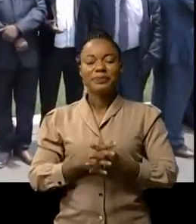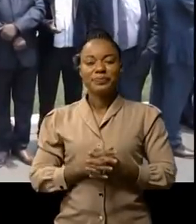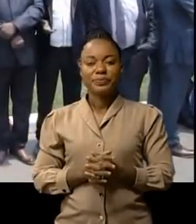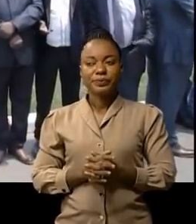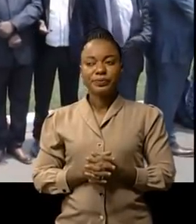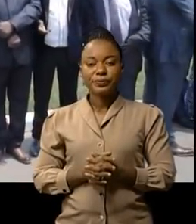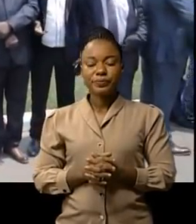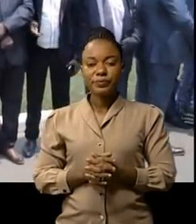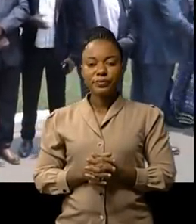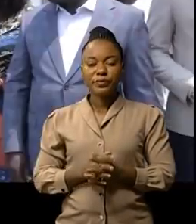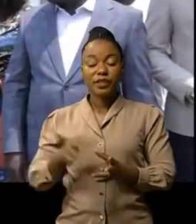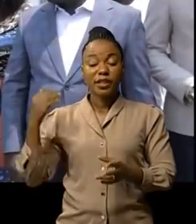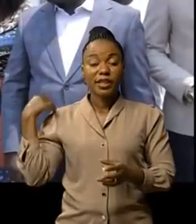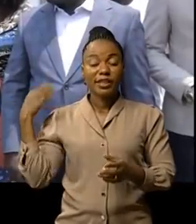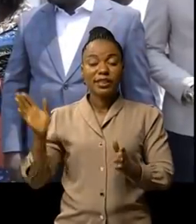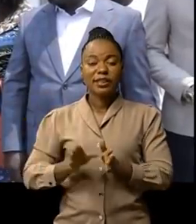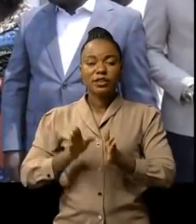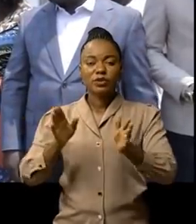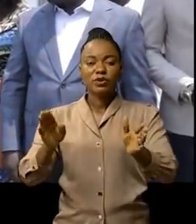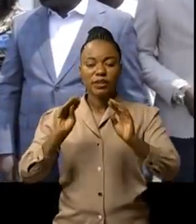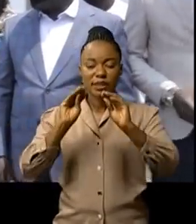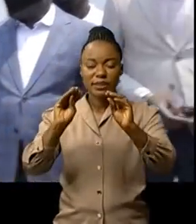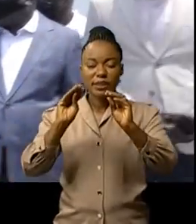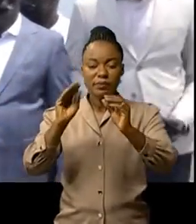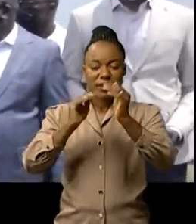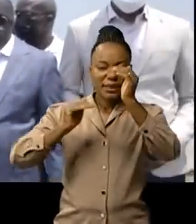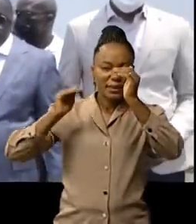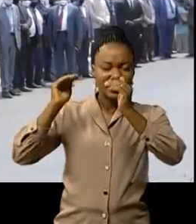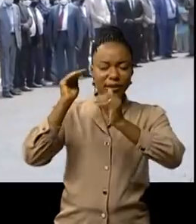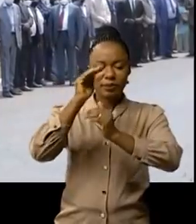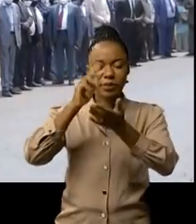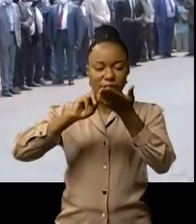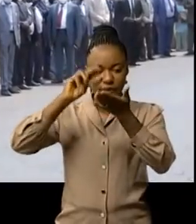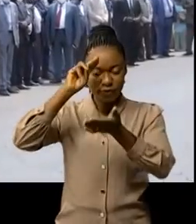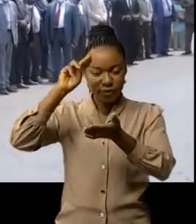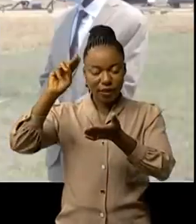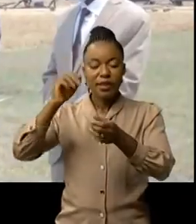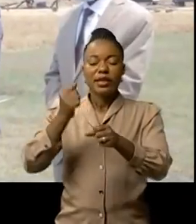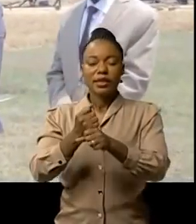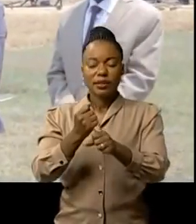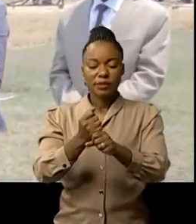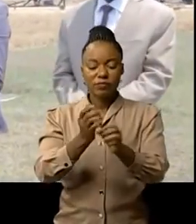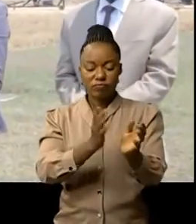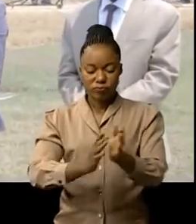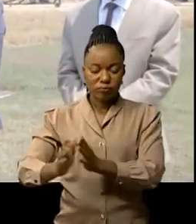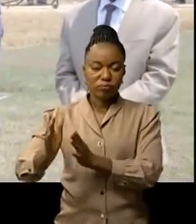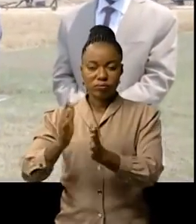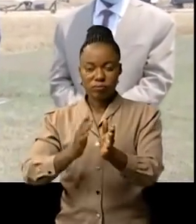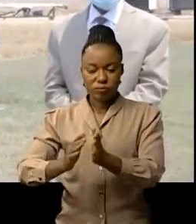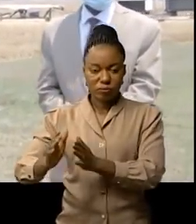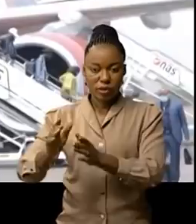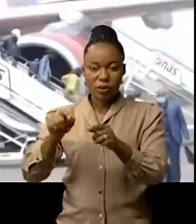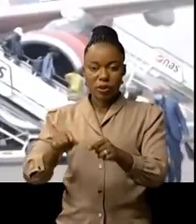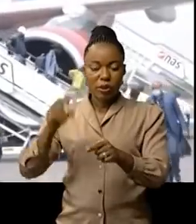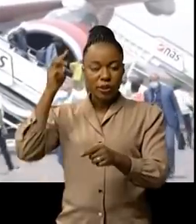Les états généraux de l'enseignement supérieur et universitaire c'est déjà demain Les travaux préliminaires sont à leur terme et le